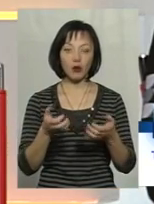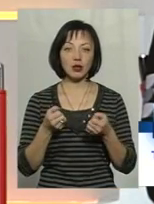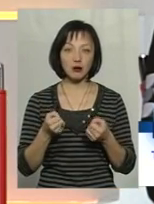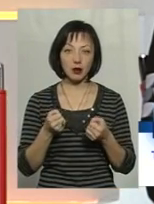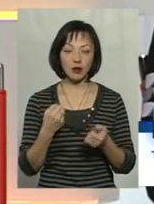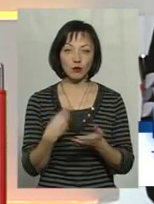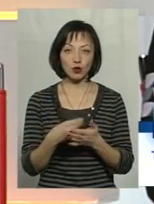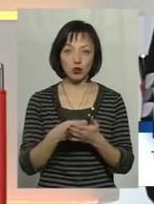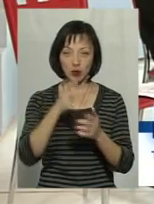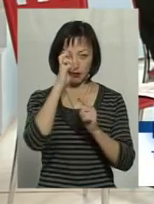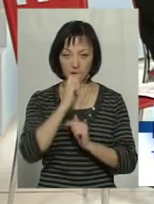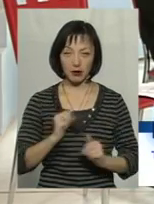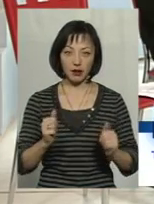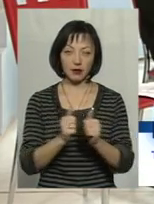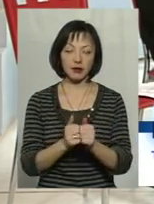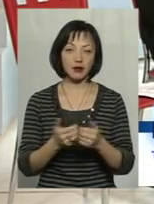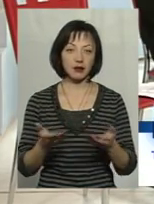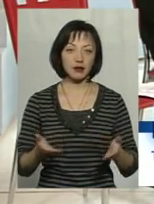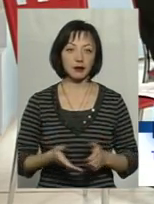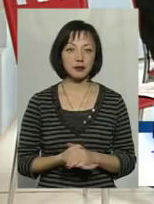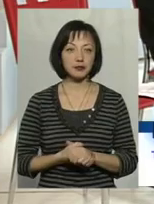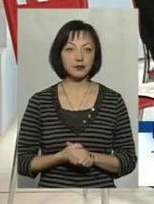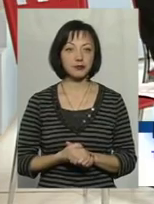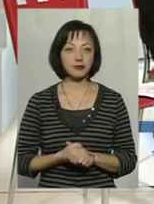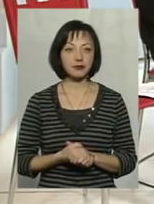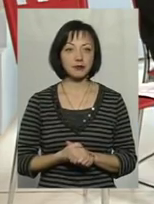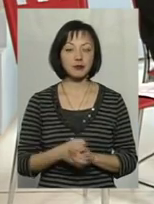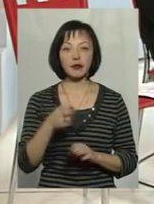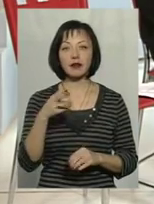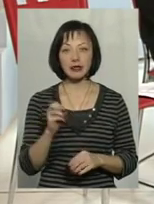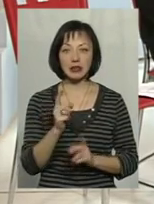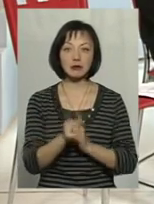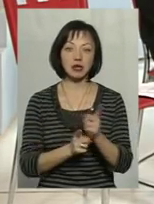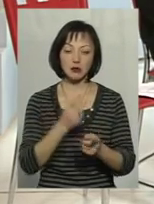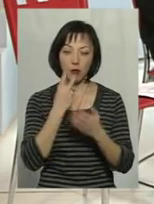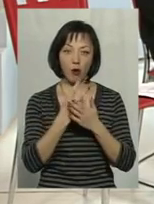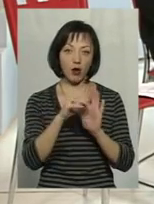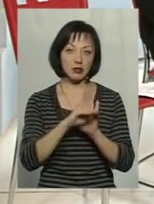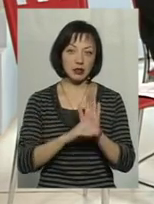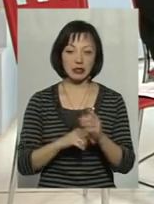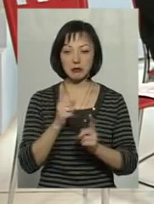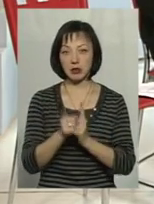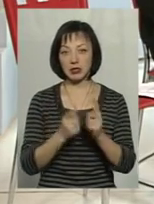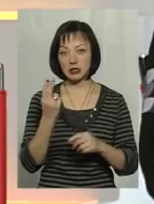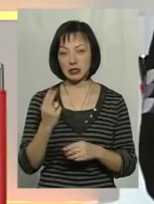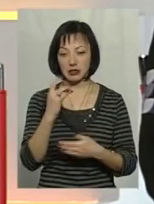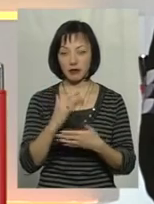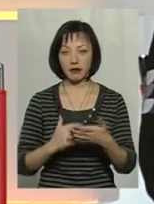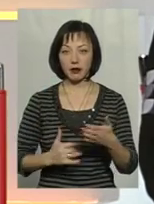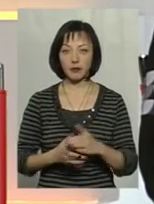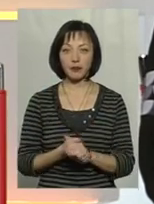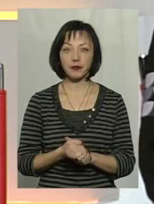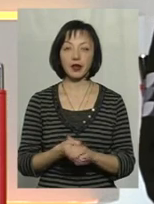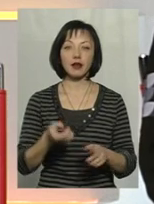тільки головний кошторис країни, де змінилися показники, змінилися цифри? Ви знаєте,